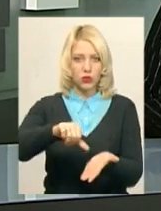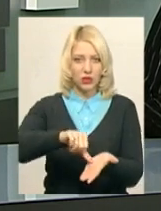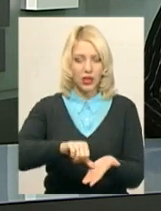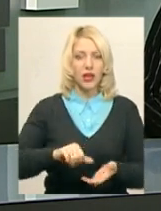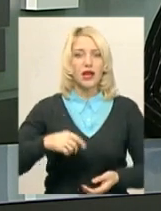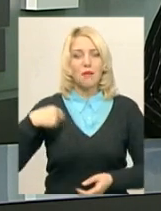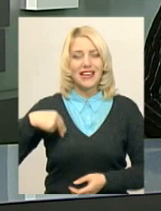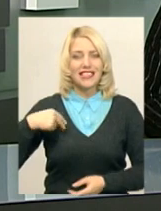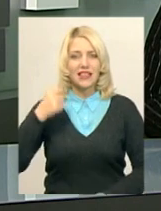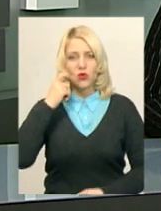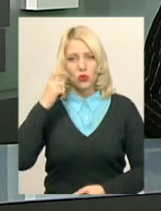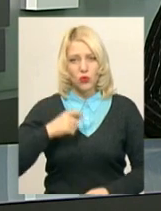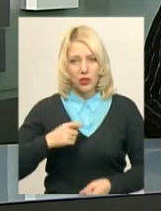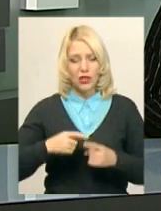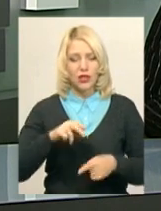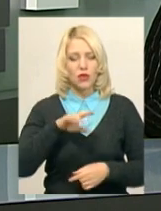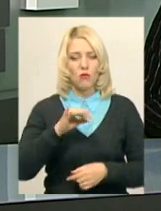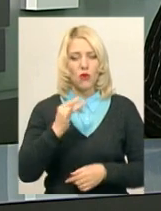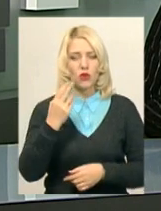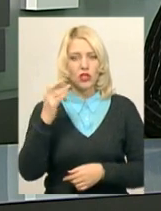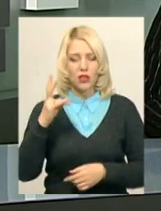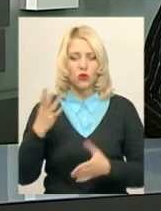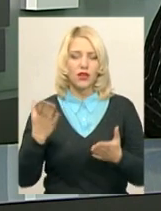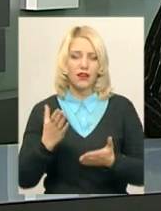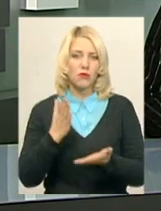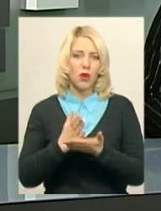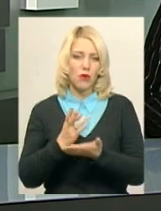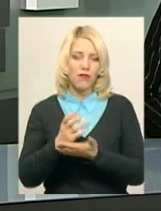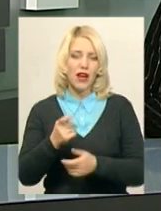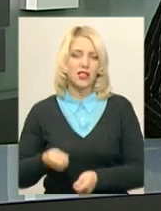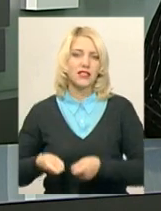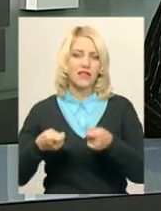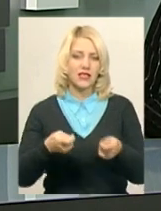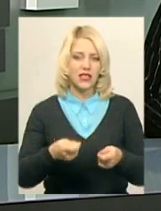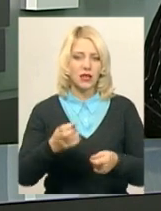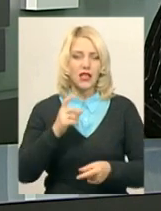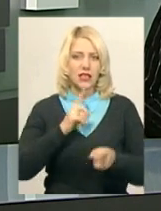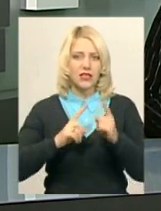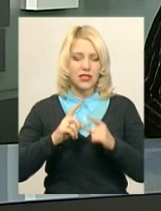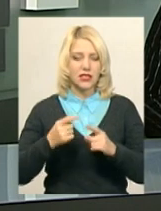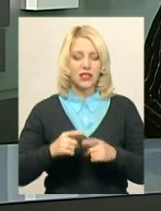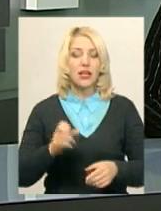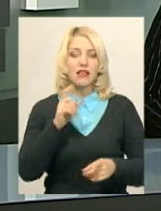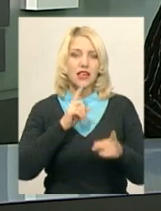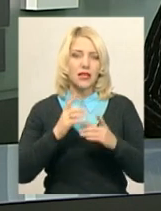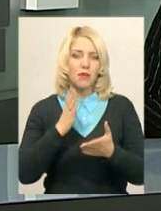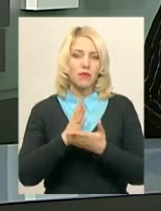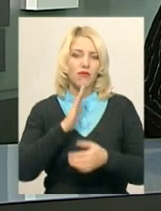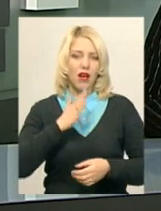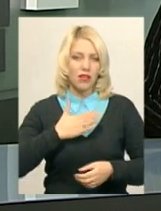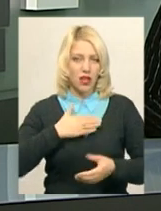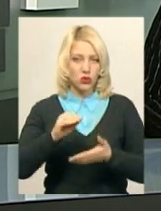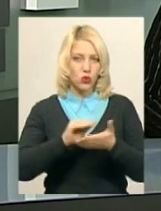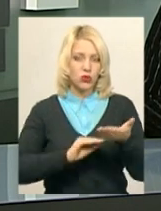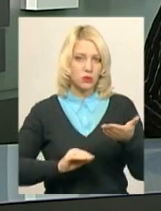Порошенко, який сьогодні перебуває з робочим візитом на Хмельниччині. На засіданні Ради регіонального розвитку перебуває наша кореспондентка Дарина